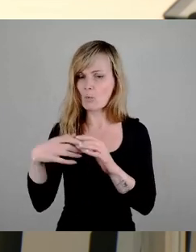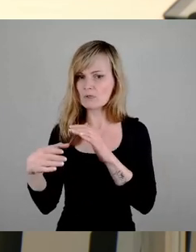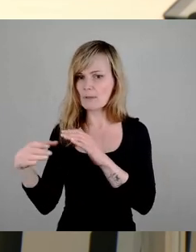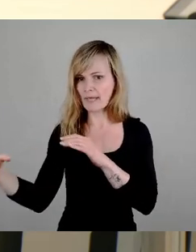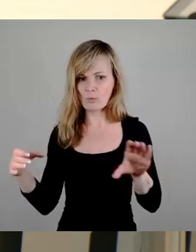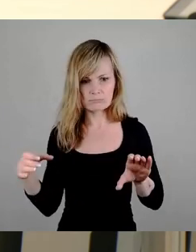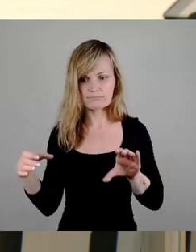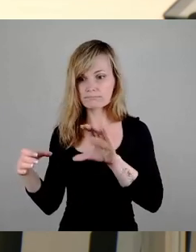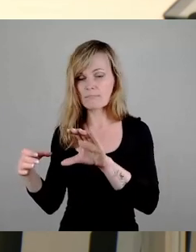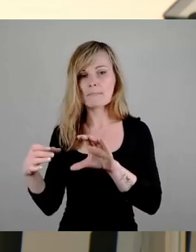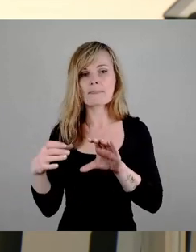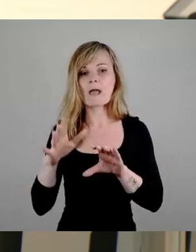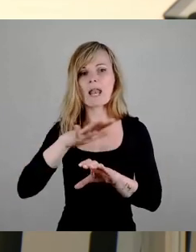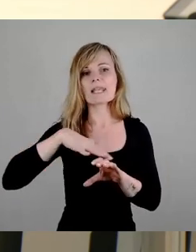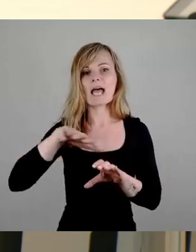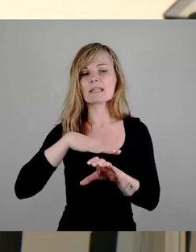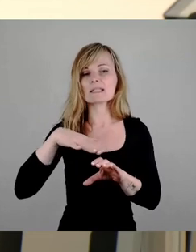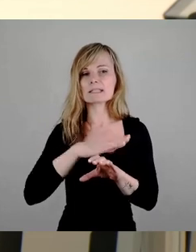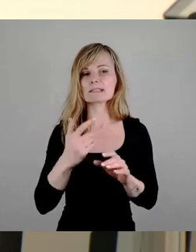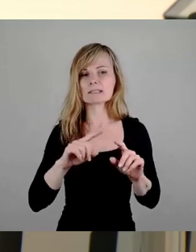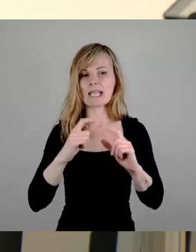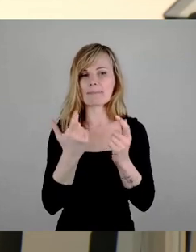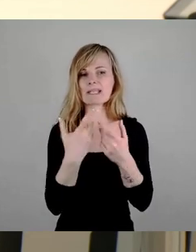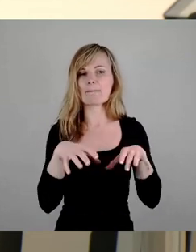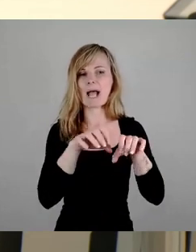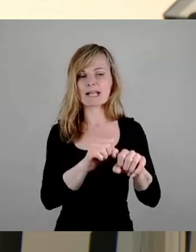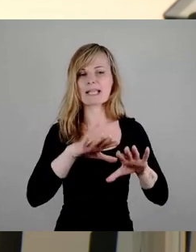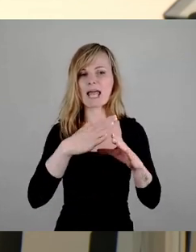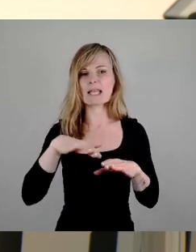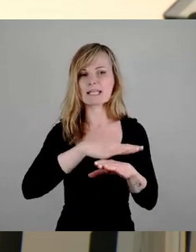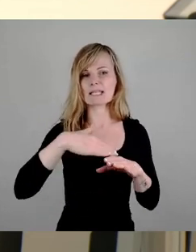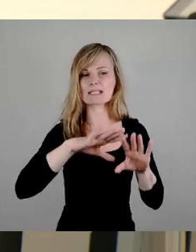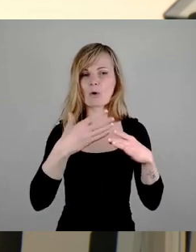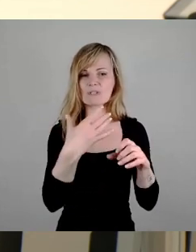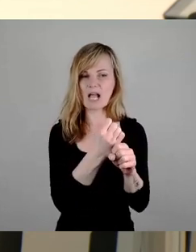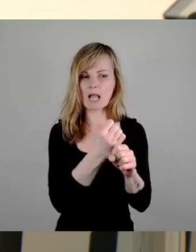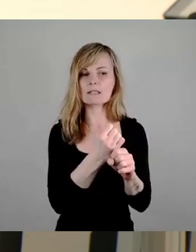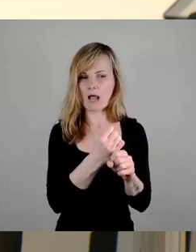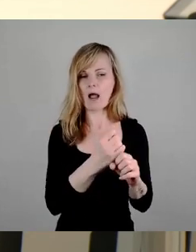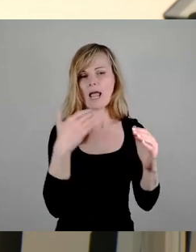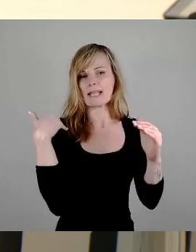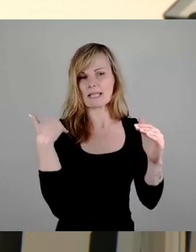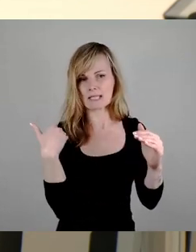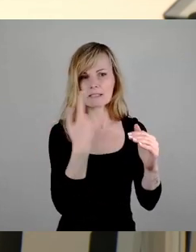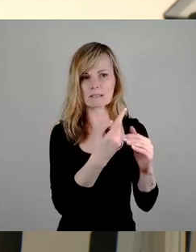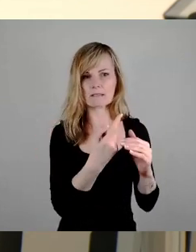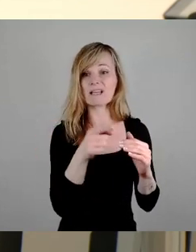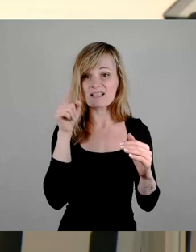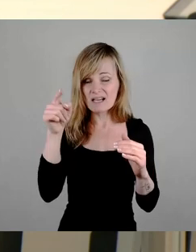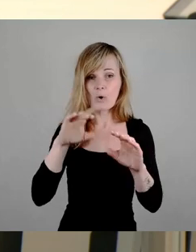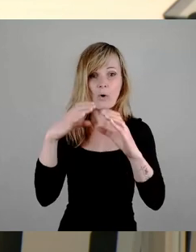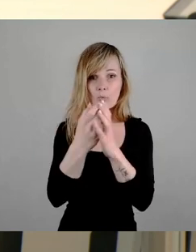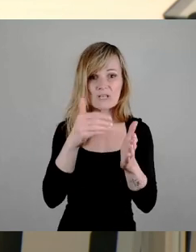Landesebene zu behalten und den Landeshaushalt zu entlasten und dort, wo sie am dringendsten gebraucht werden, nämlich in den Kommunen, sie eben nicht hinzugeben, sondern die